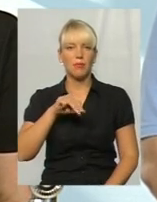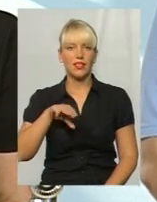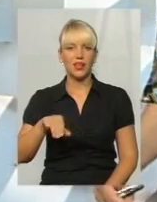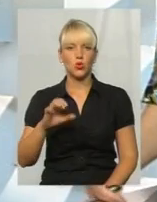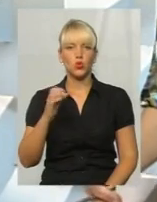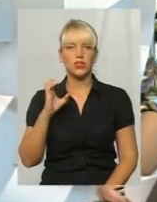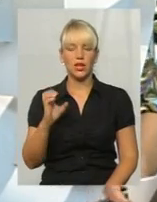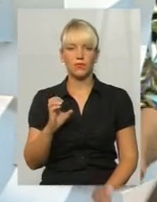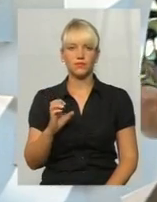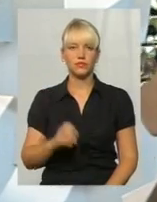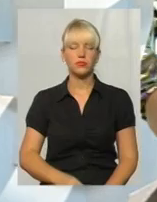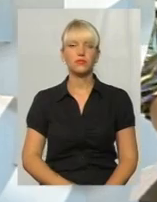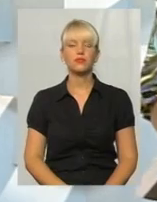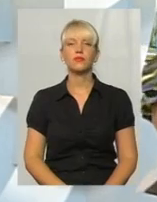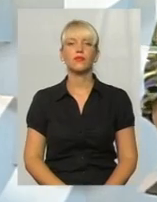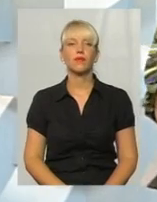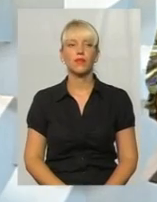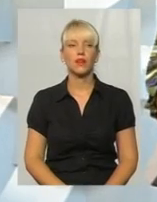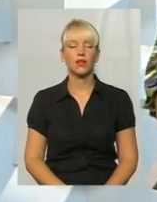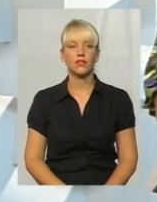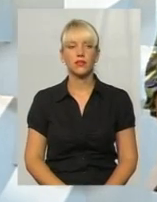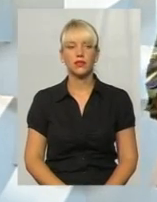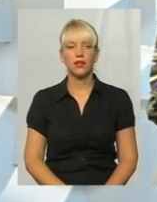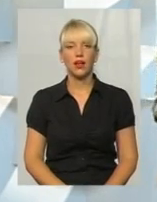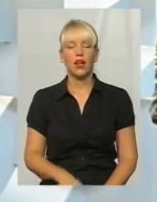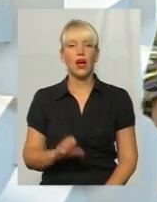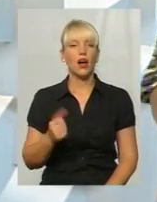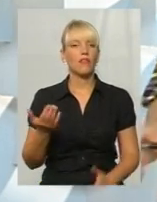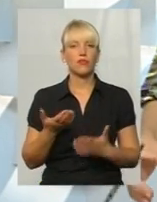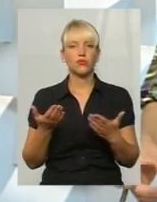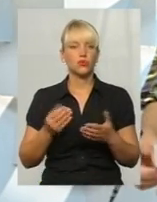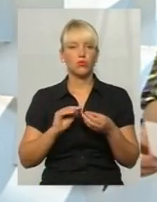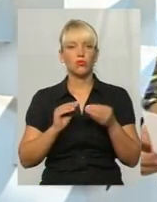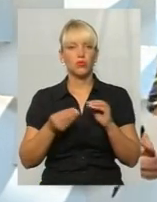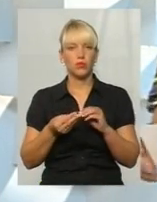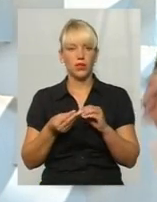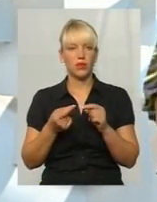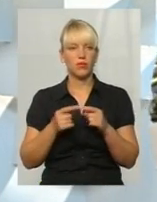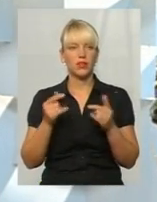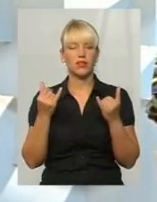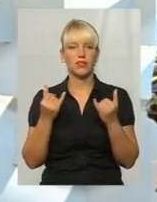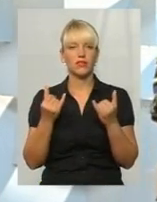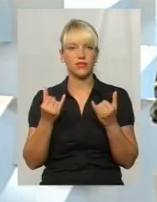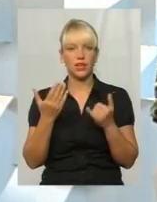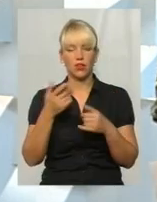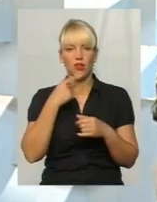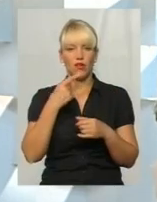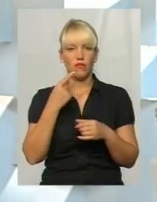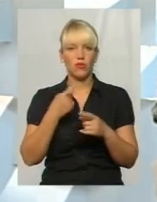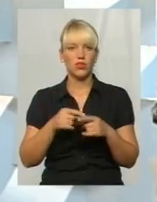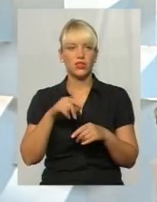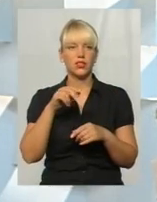Пан Єдель, а власне, в чому проблема на сьогодні? Чому? От ви говорите про